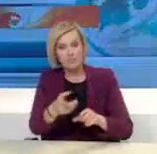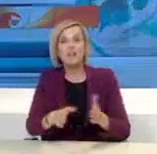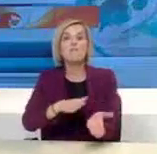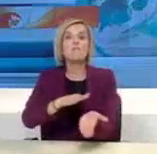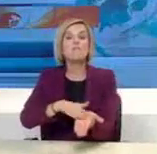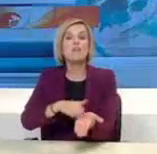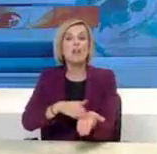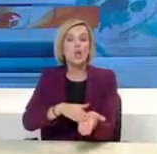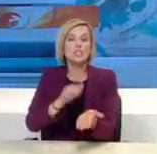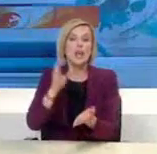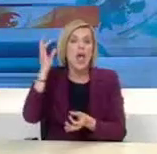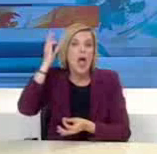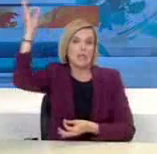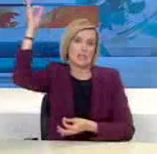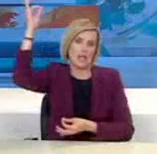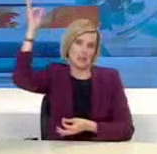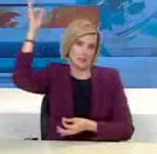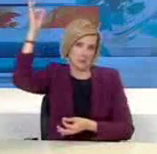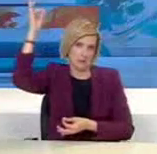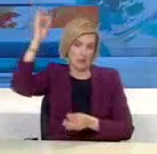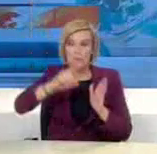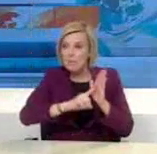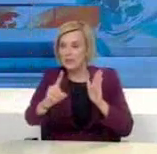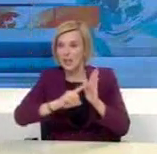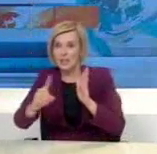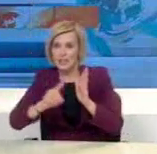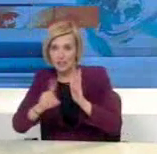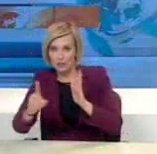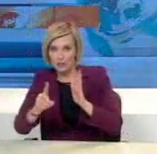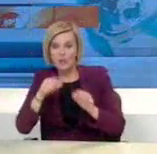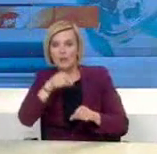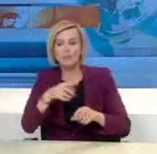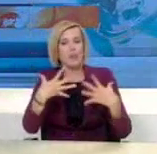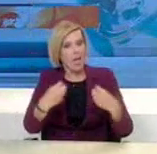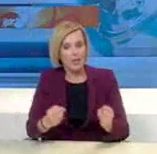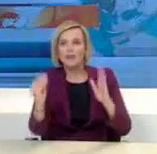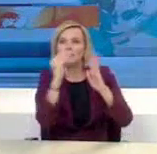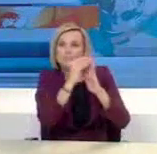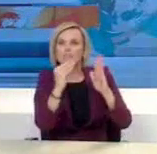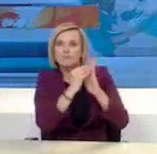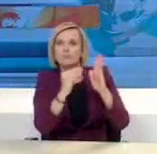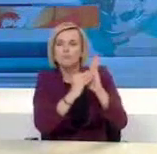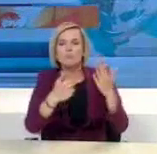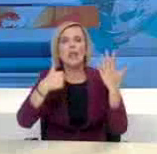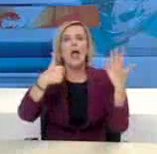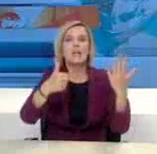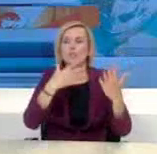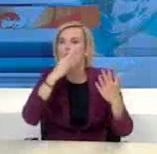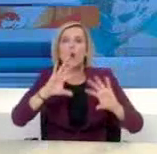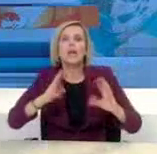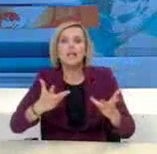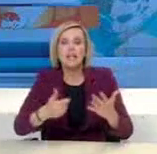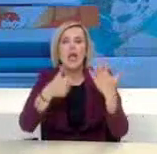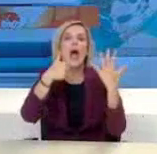καταξαίρεση μετακίνησης των πολιτών, η οποία κωδικοποιεί έξι λόγους για τους οποίους μπορεί κανείς να έχει καταξαίρεση